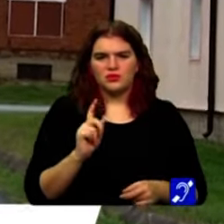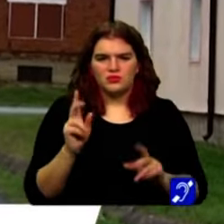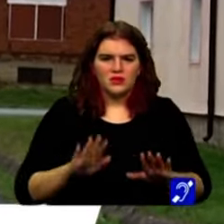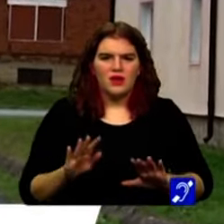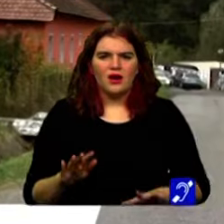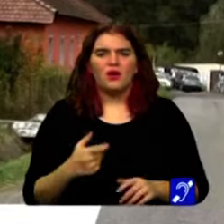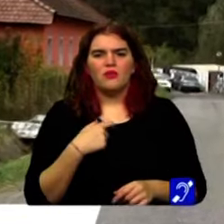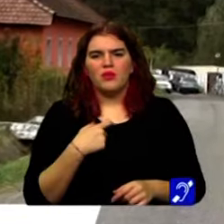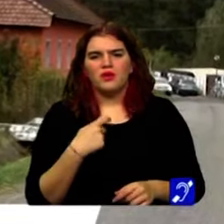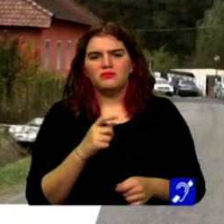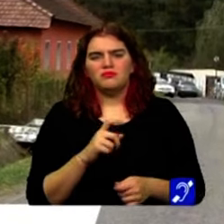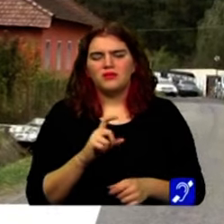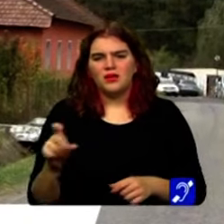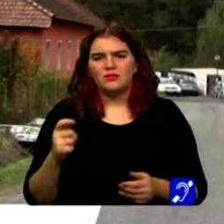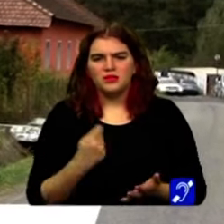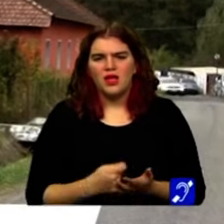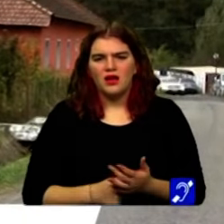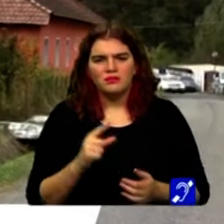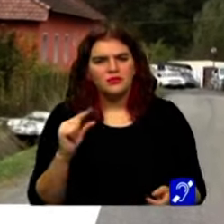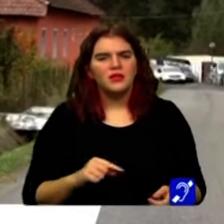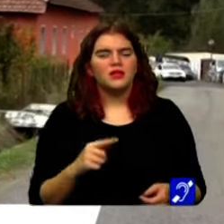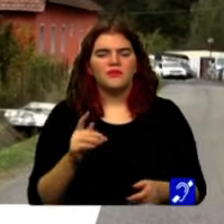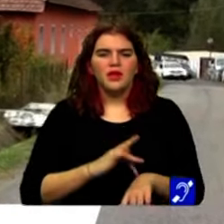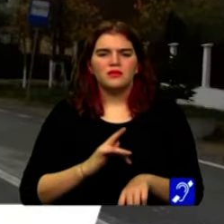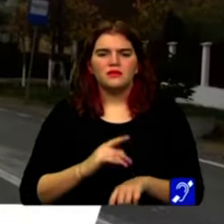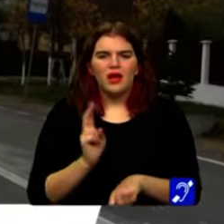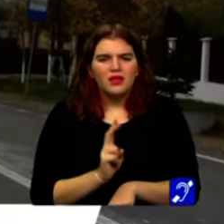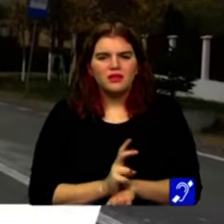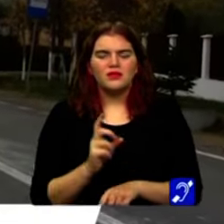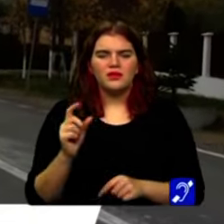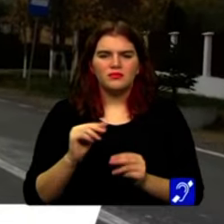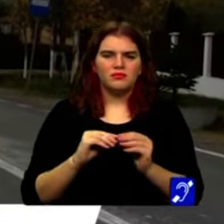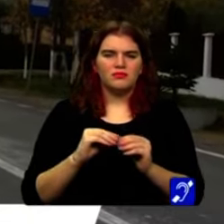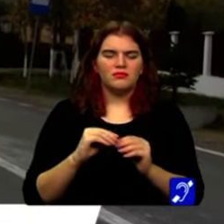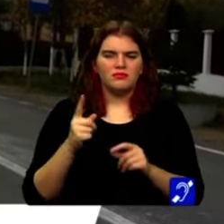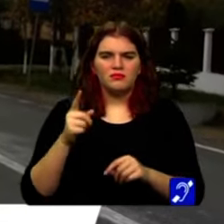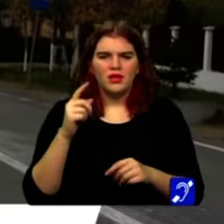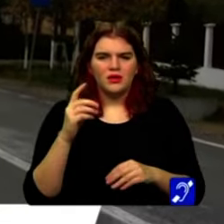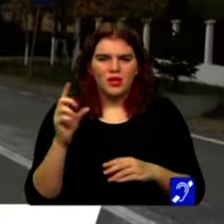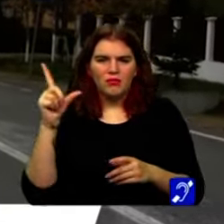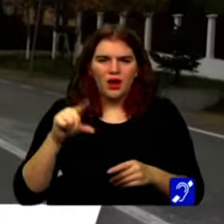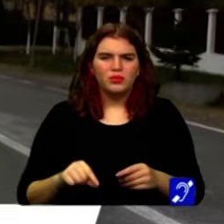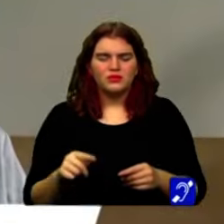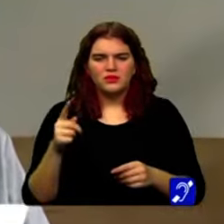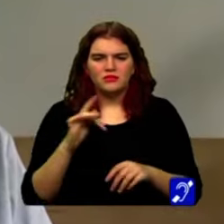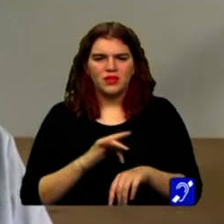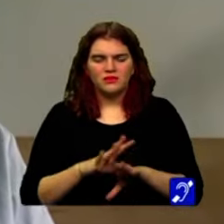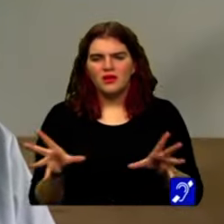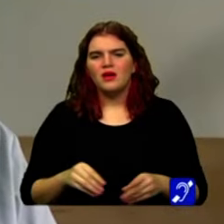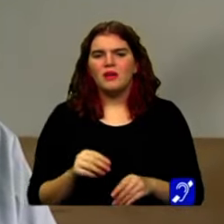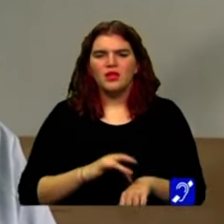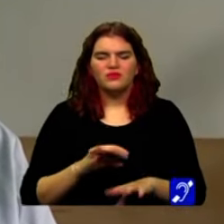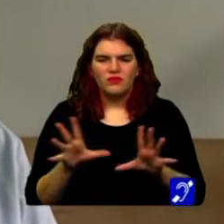Probabil nu stau din cauza salarului. Medicii atrag atenția că deficitul va crește și mai mult în perioada următoare. Medicina de